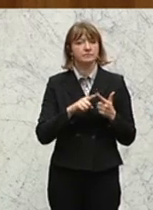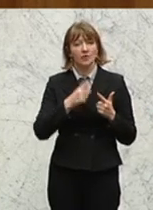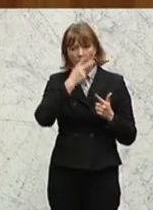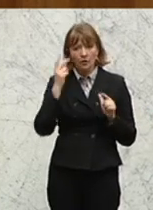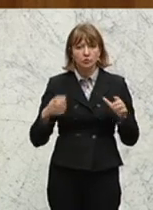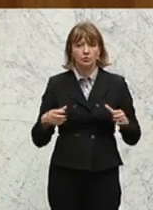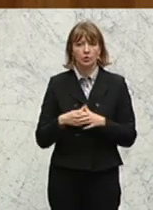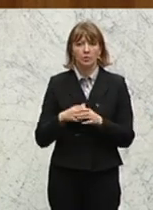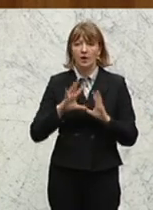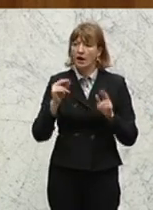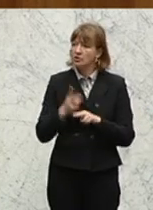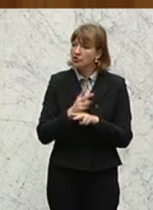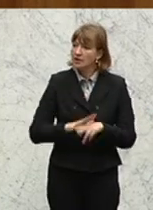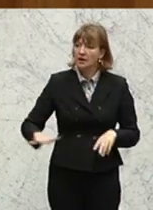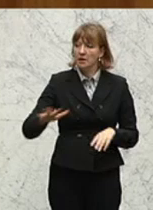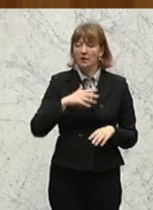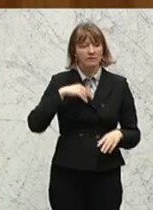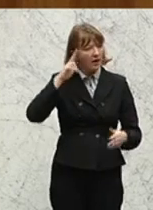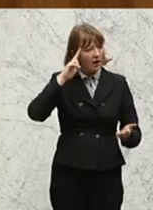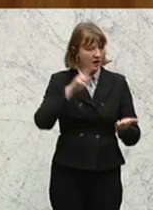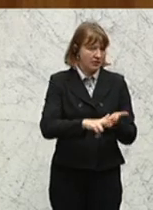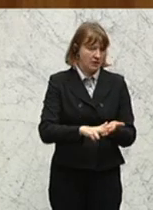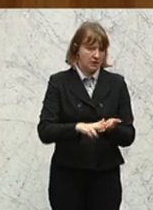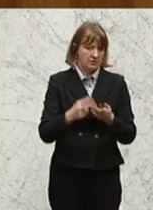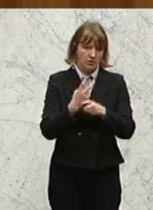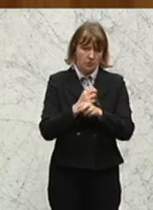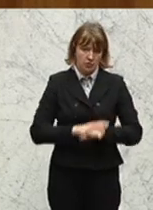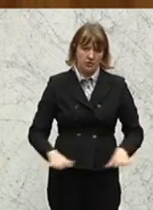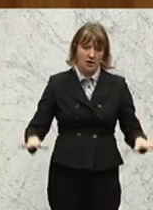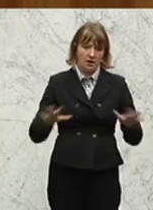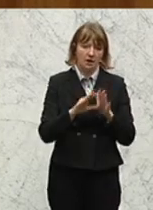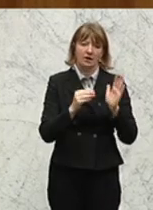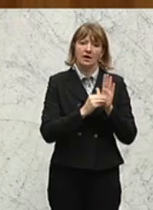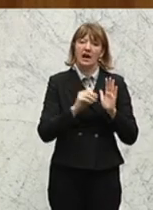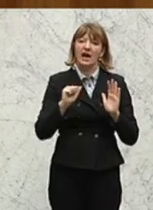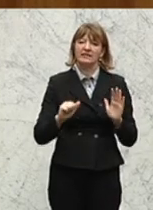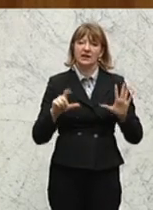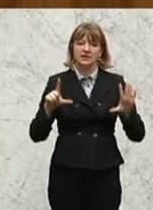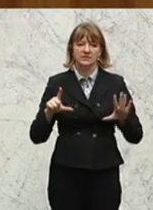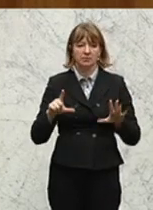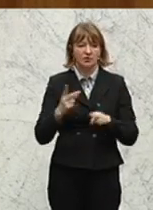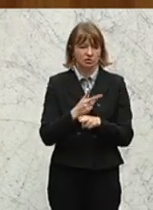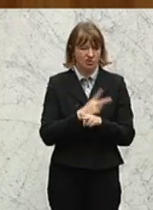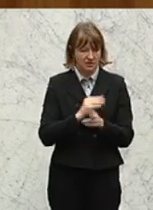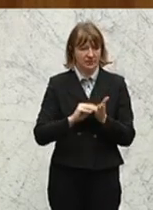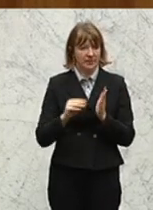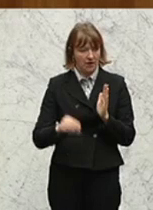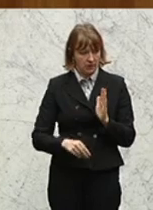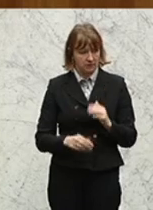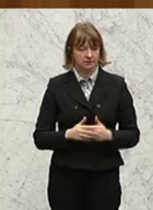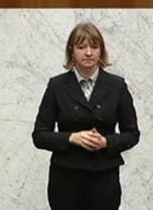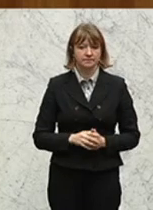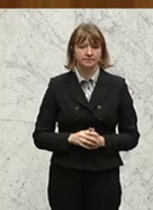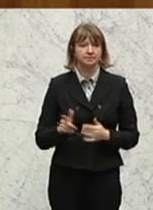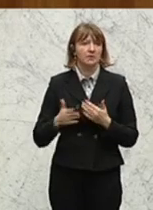auf allen staatlichen Ebenen anerkannt wurden in Österreich, festgeschrieben im Artikel 7 des Staatsvertrags. Das sind unter